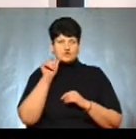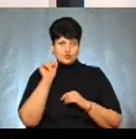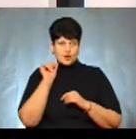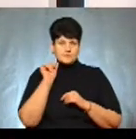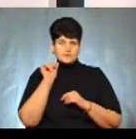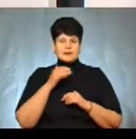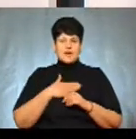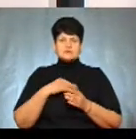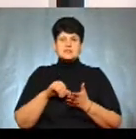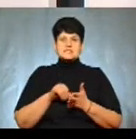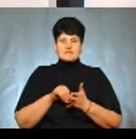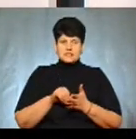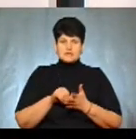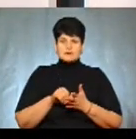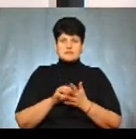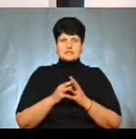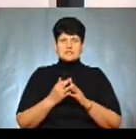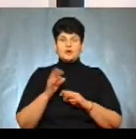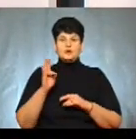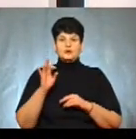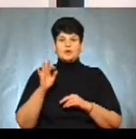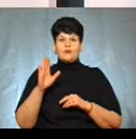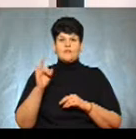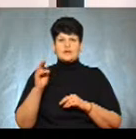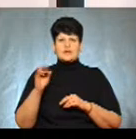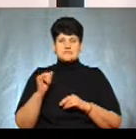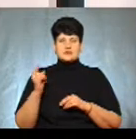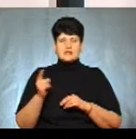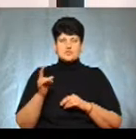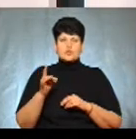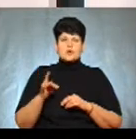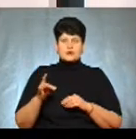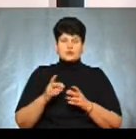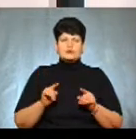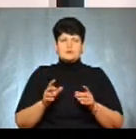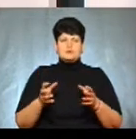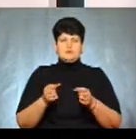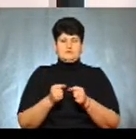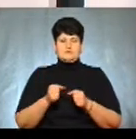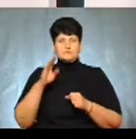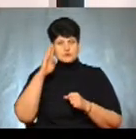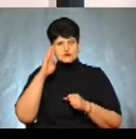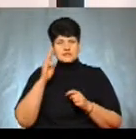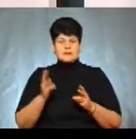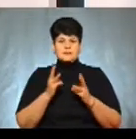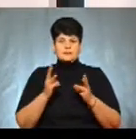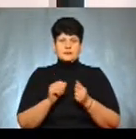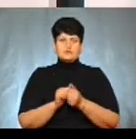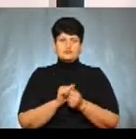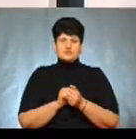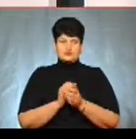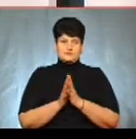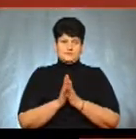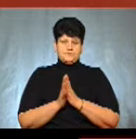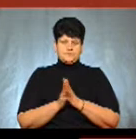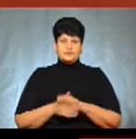представник в село Новики з Барайського району затримував чоловіка, який підпалив оцю суху рослинність.